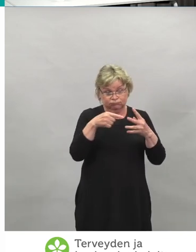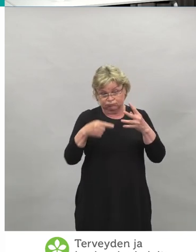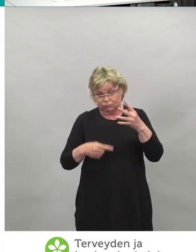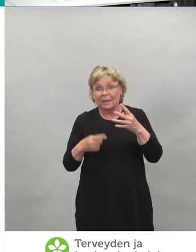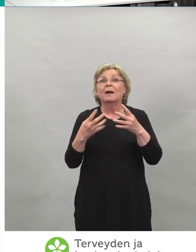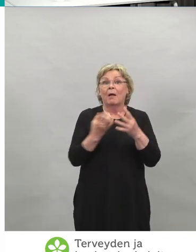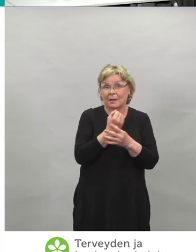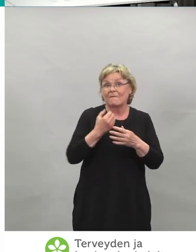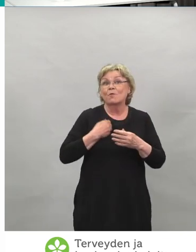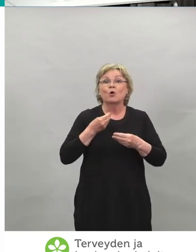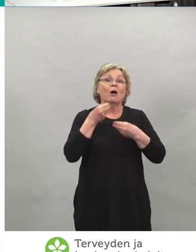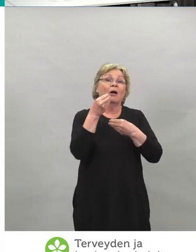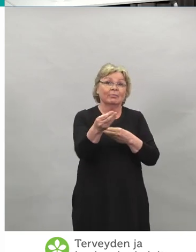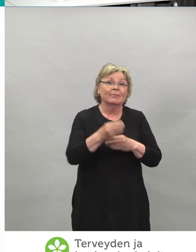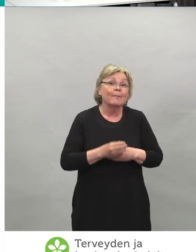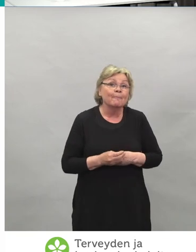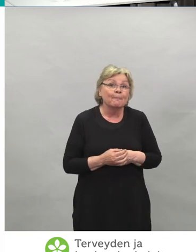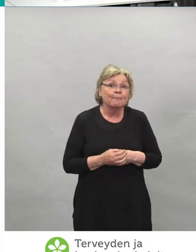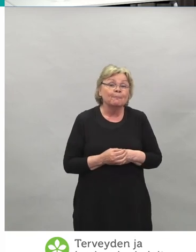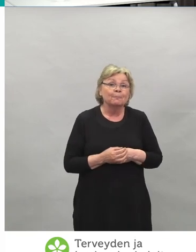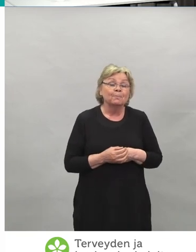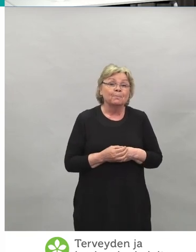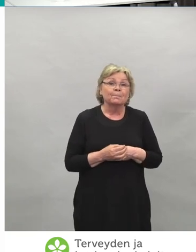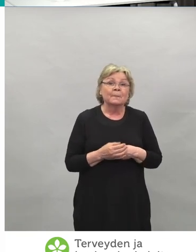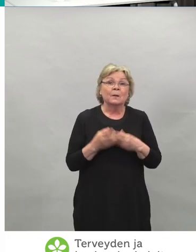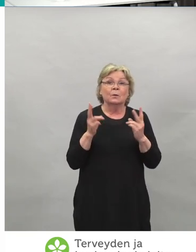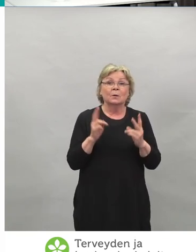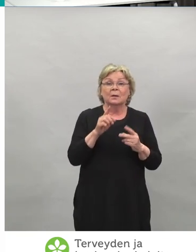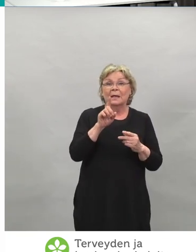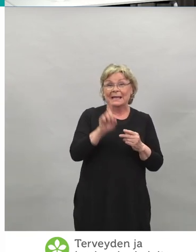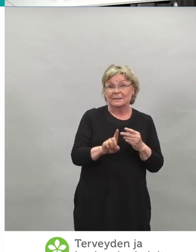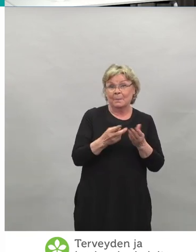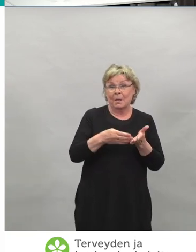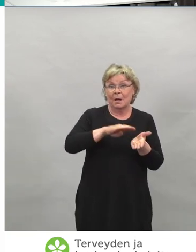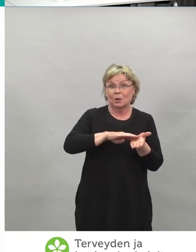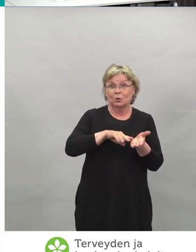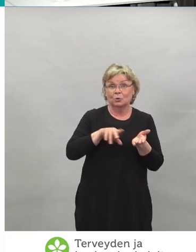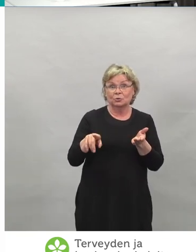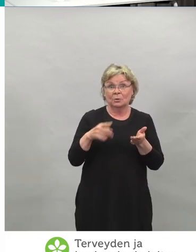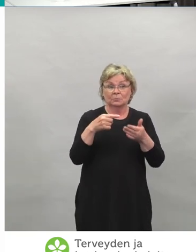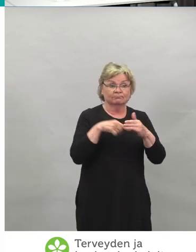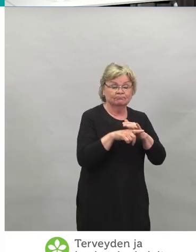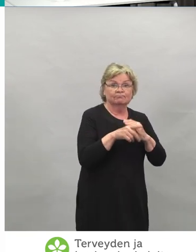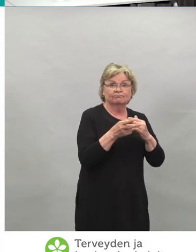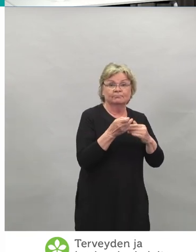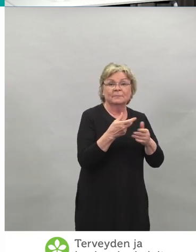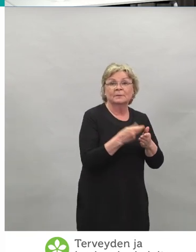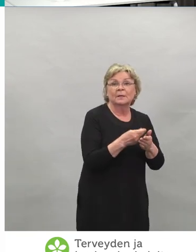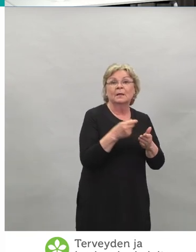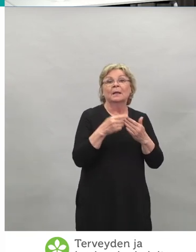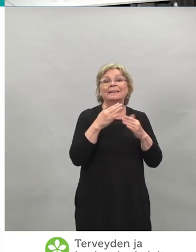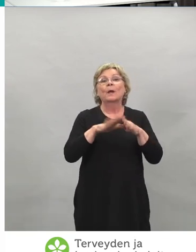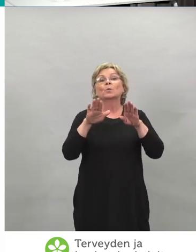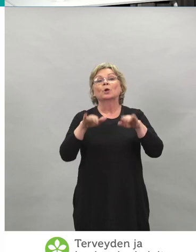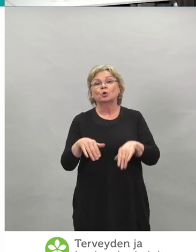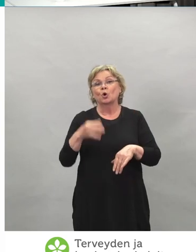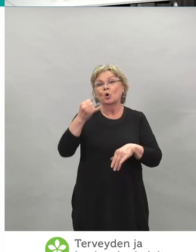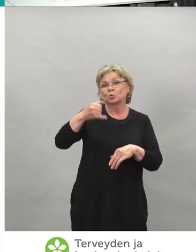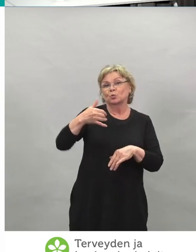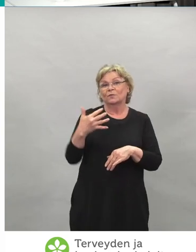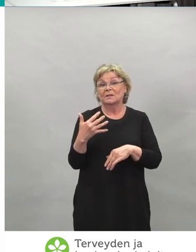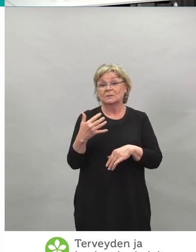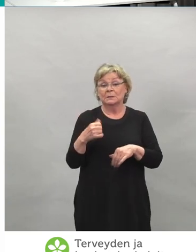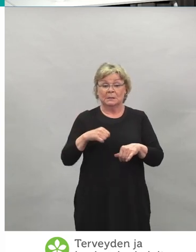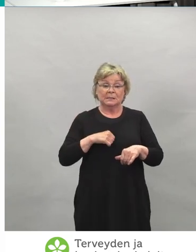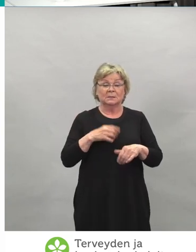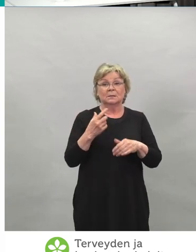koronarokotteita. Ja näin ykkösannosta, kun mennään hakemaan, niin 65-vuotta täyttänyt voi itse valita,